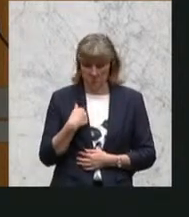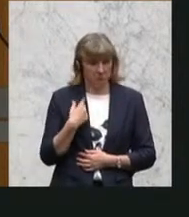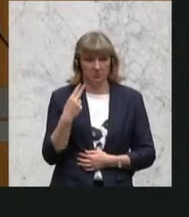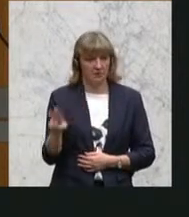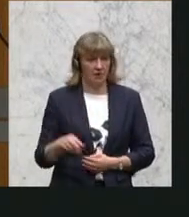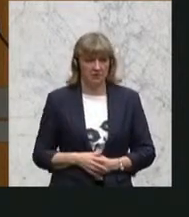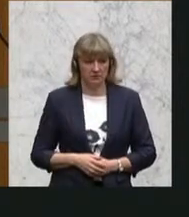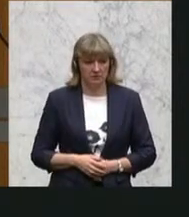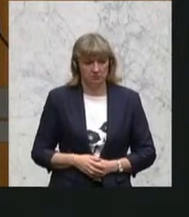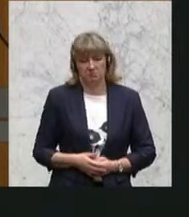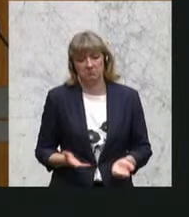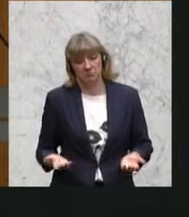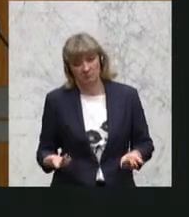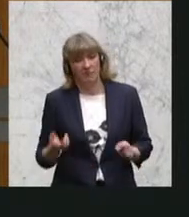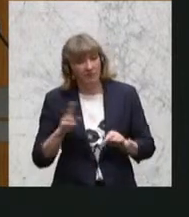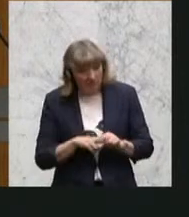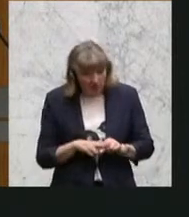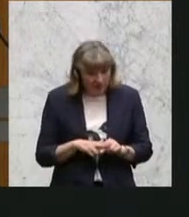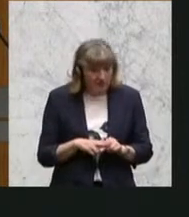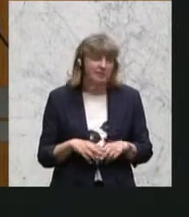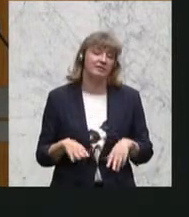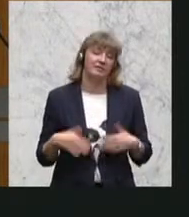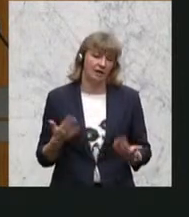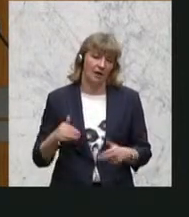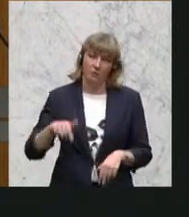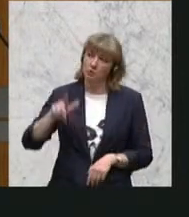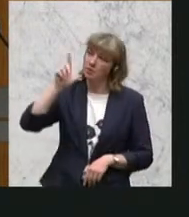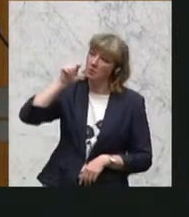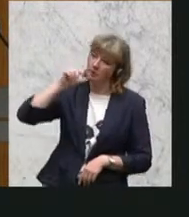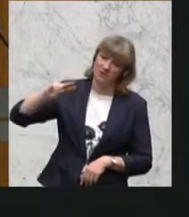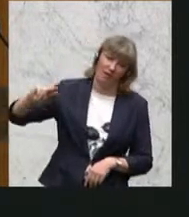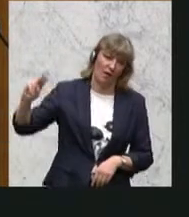Und wenn, müsste man wohl die Polizei holen.